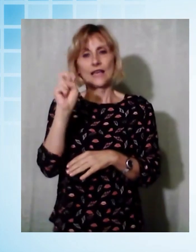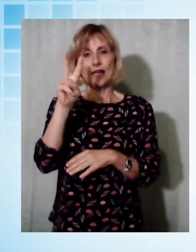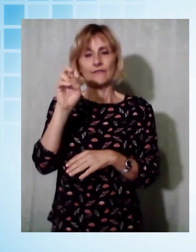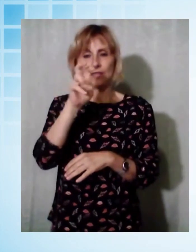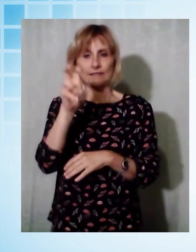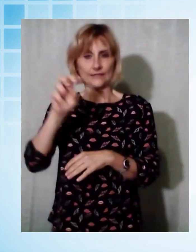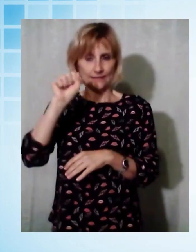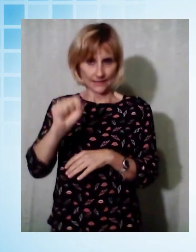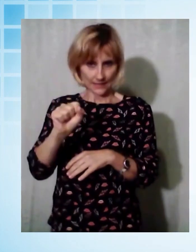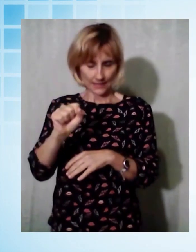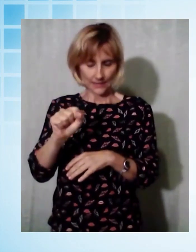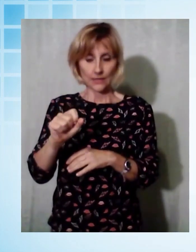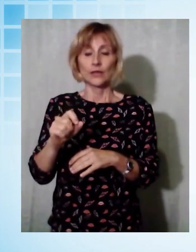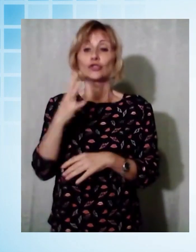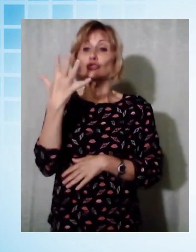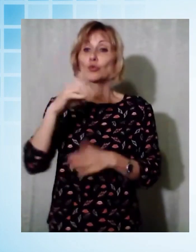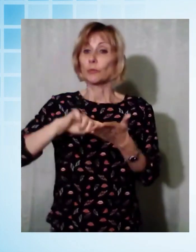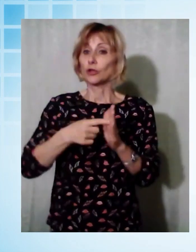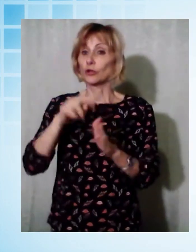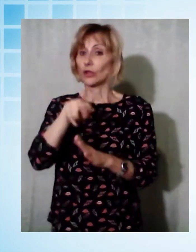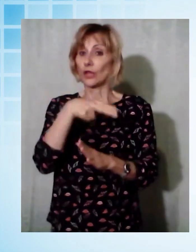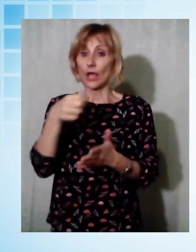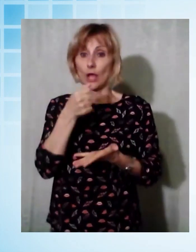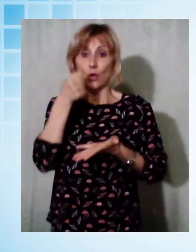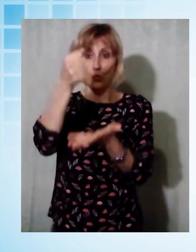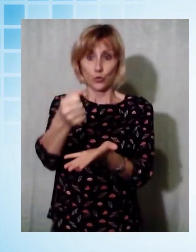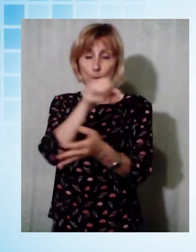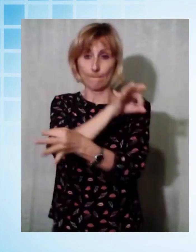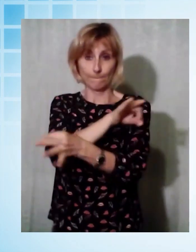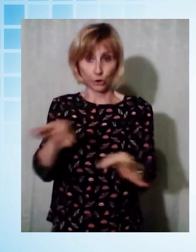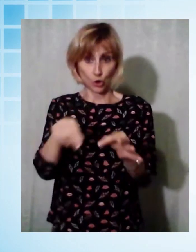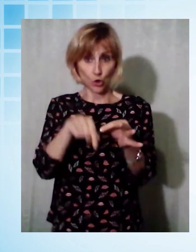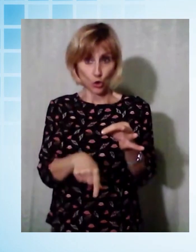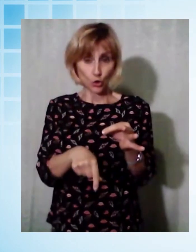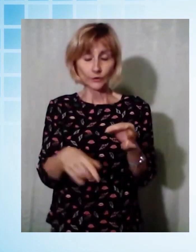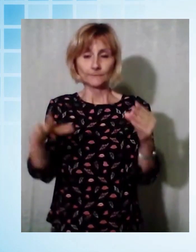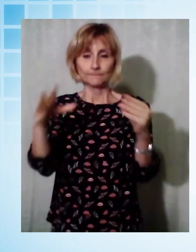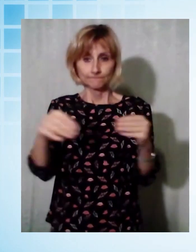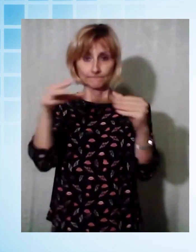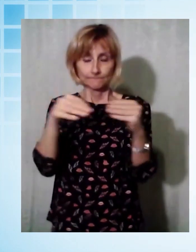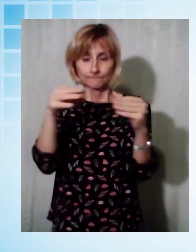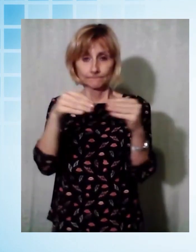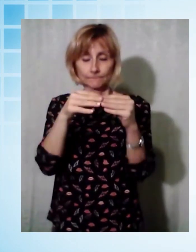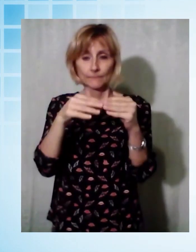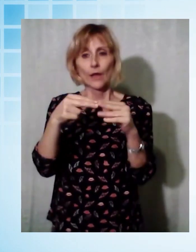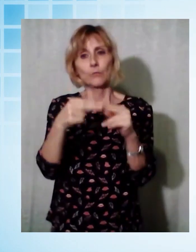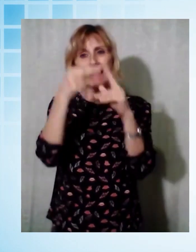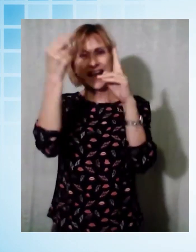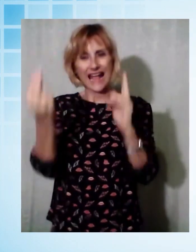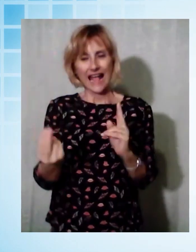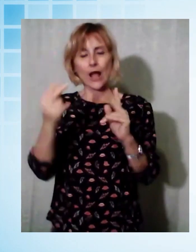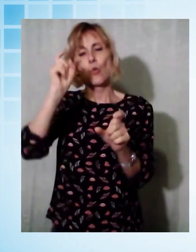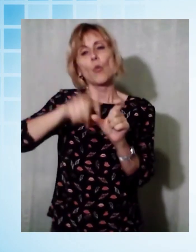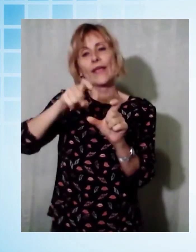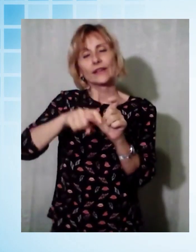di euro o un finanziamento della provincia di Lucca per rifare ex novo il cavalcavia di Querceta. Sentiamo